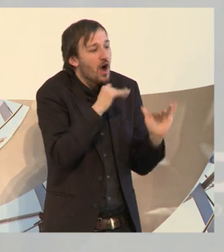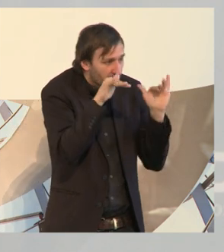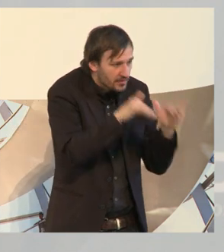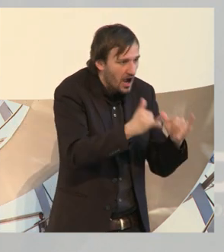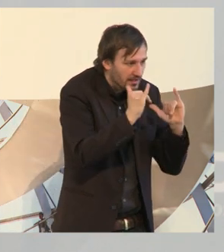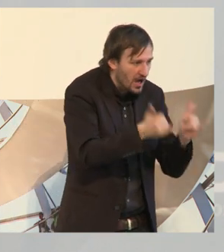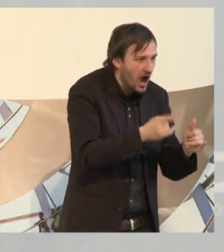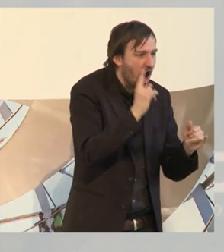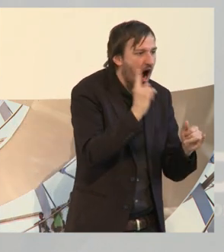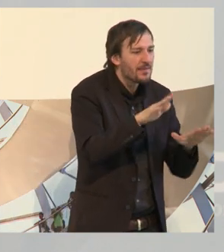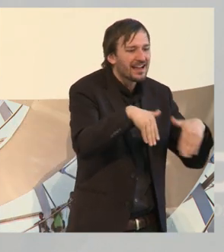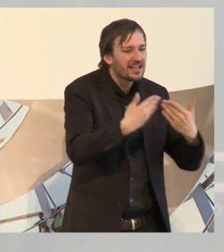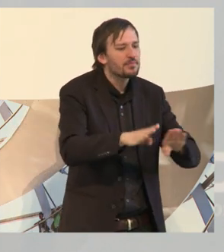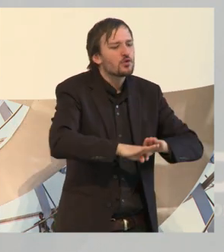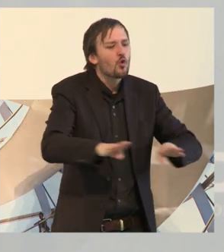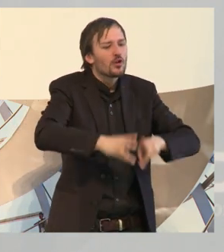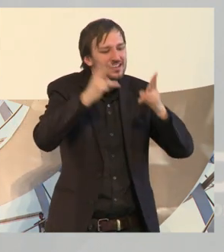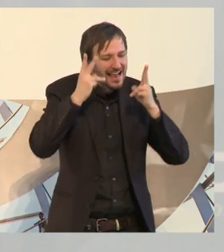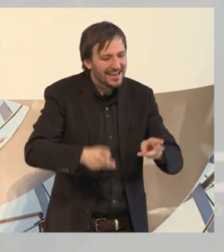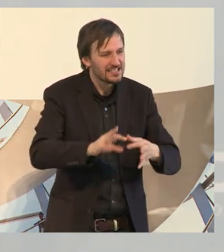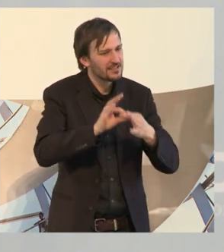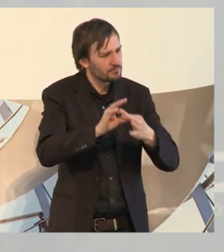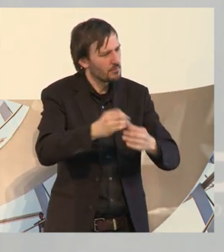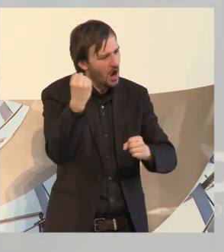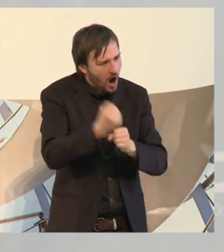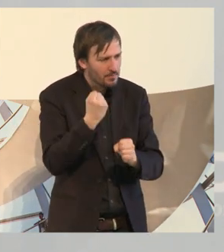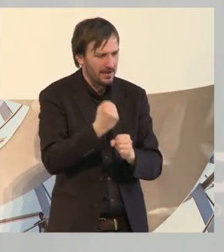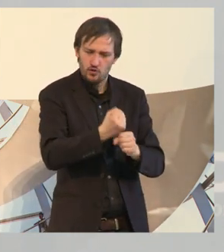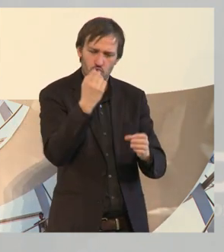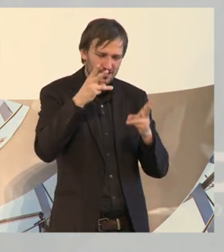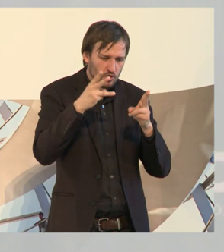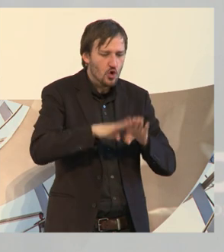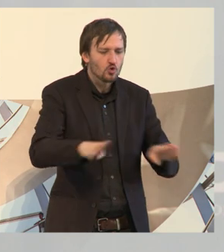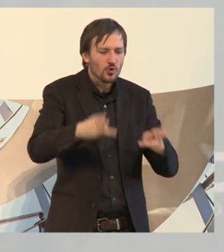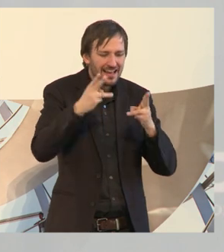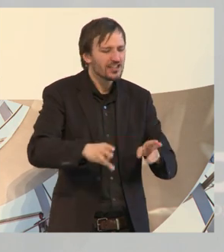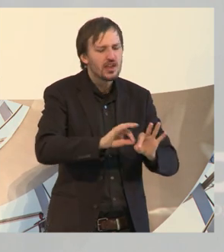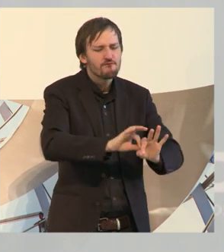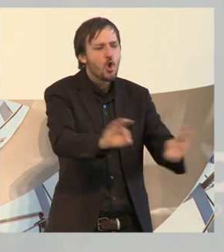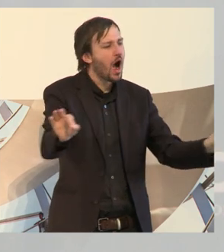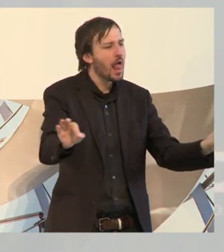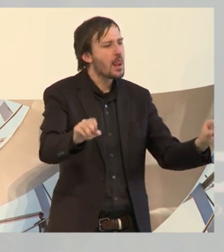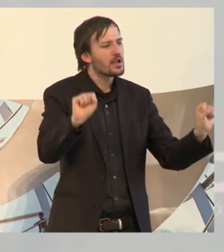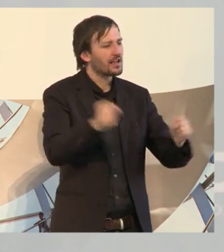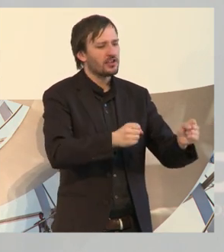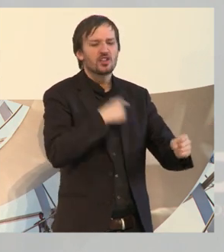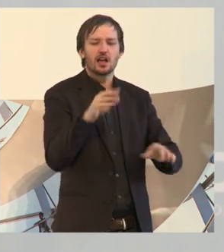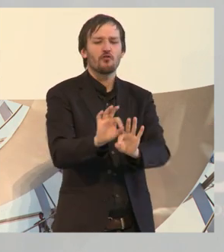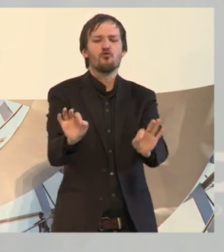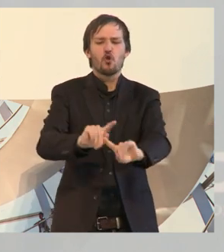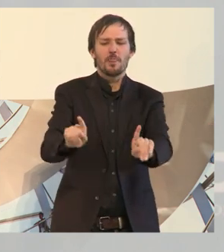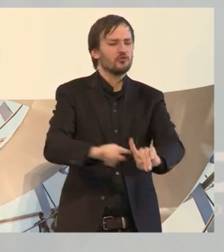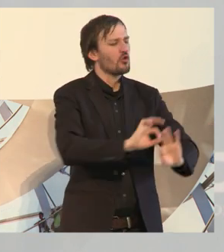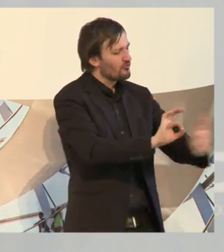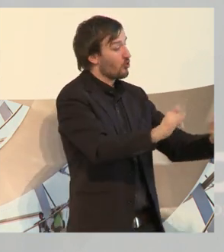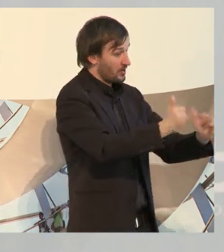sondern es gibt ein Grundrecht auf Arbeit. Und dieses Grundrecht gilt für alle. Das ist unteilbar. Und ich finde, die Politik muss das endlich mal